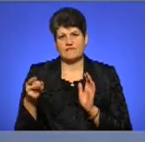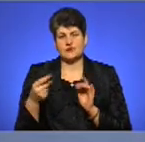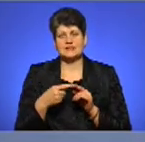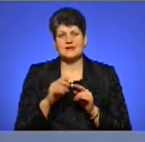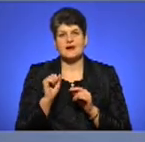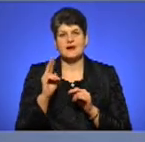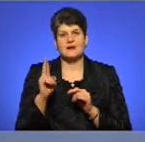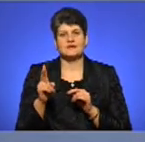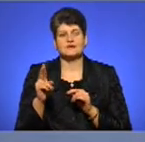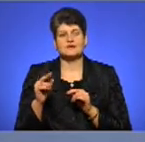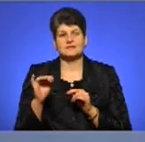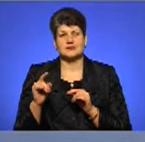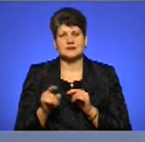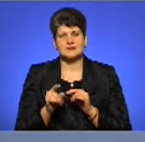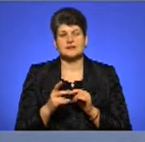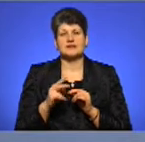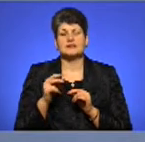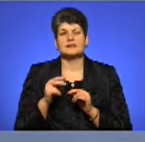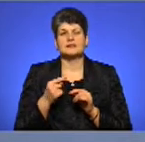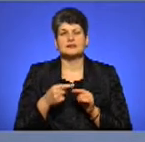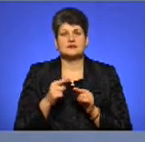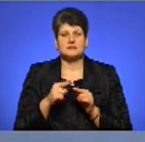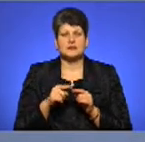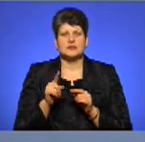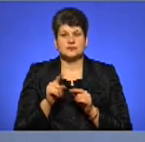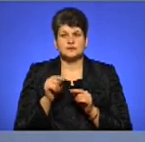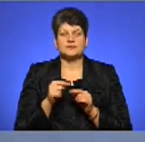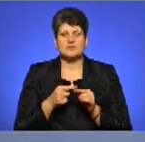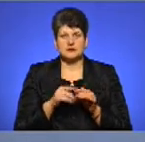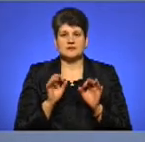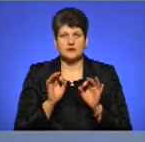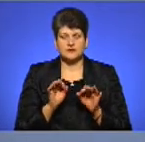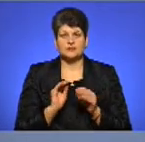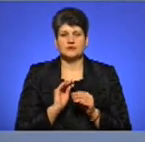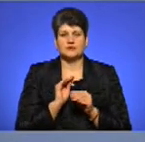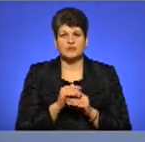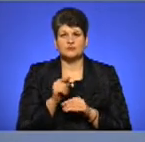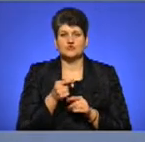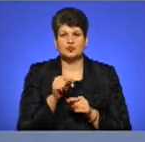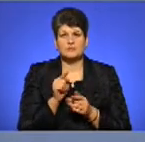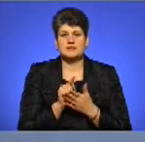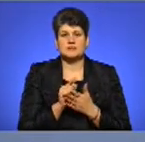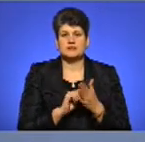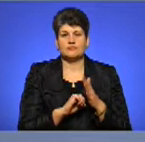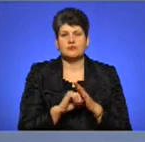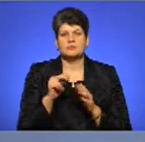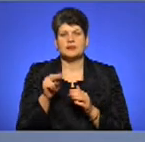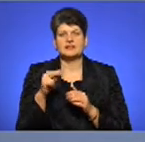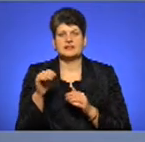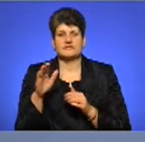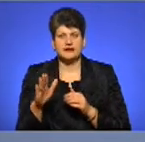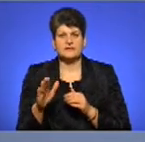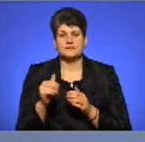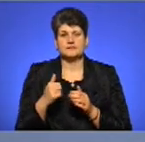акцизу, ми маємо 2 700 євро. Все те, що в сюжеті також все правда, ми додаємо сюди пенсійний фонд, додаємо сюди ПДВ. І